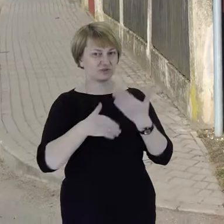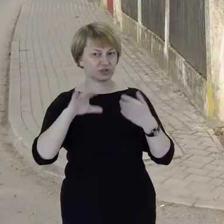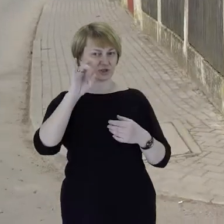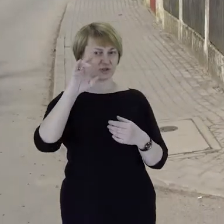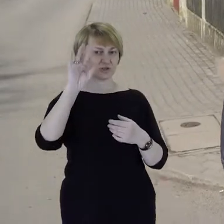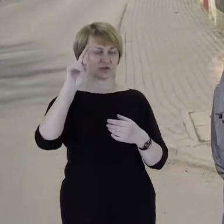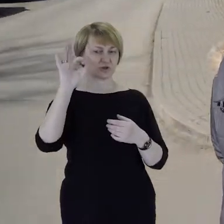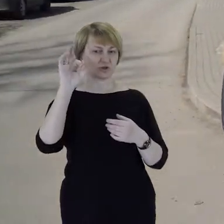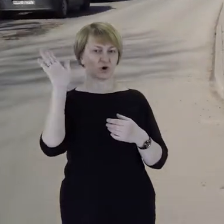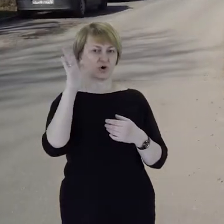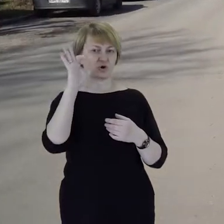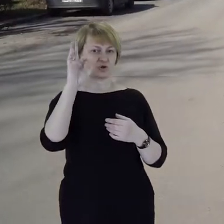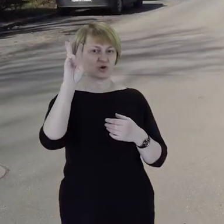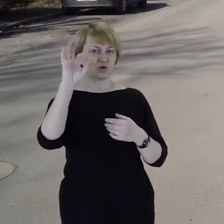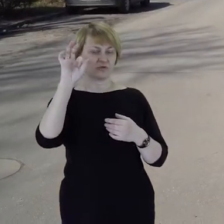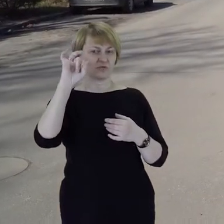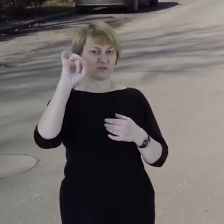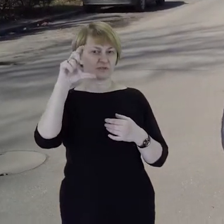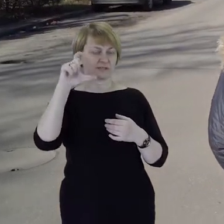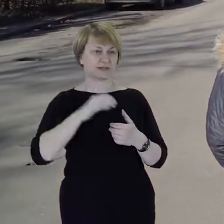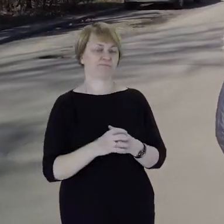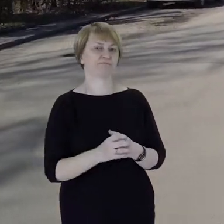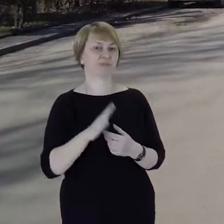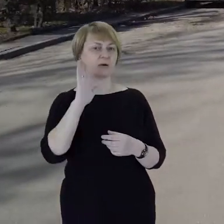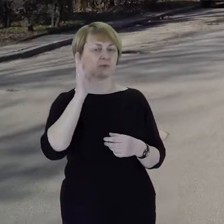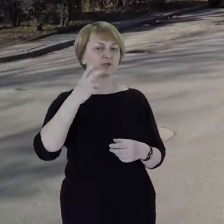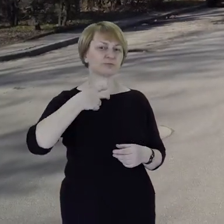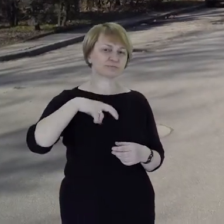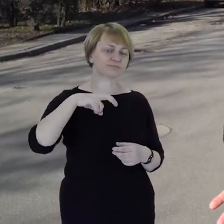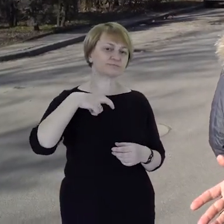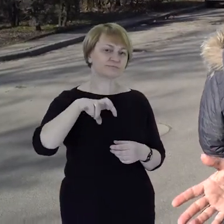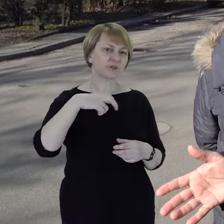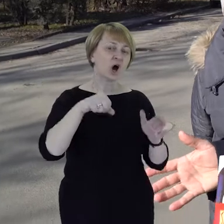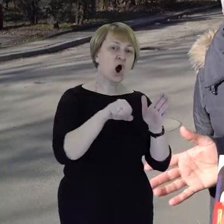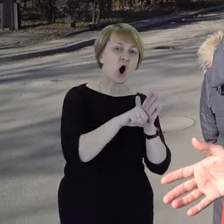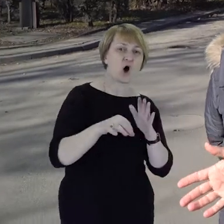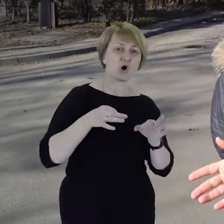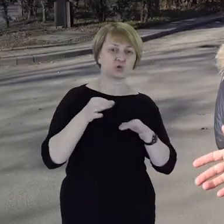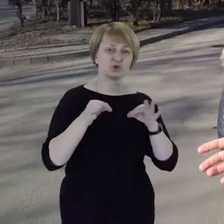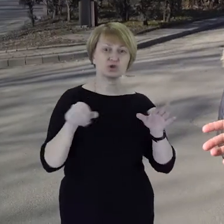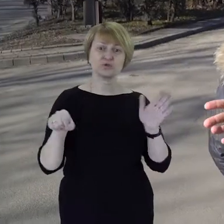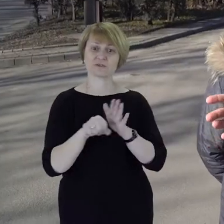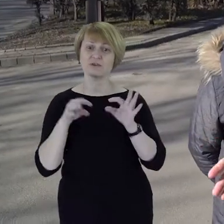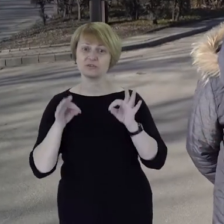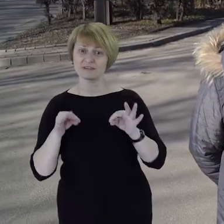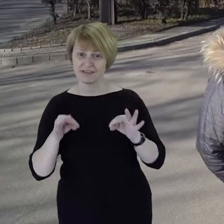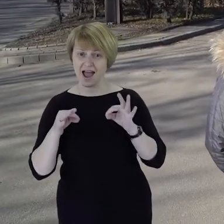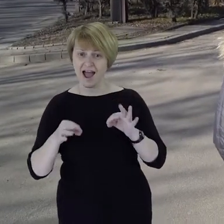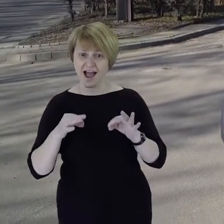Groszowice. No i my będziemy zmierzać od tej historii do teraźniejszości i